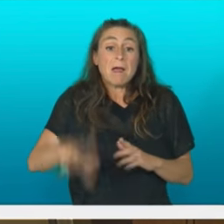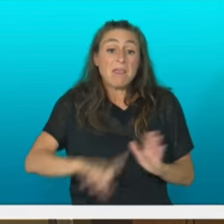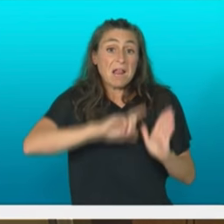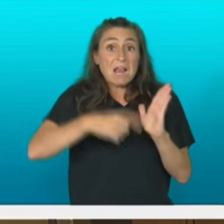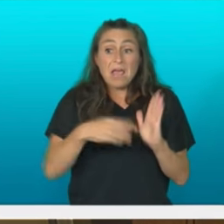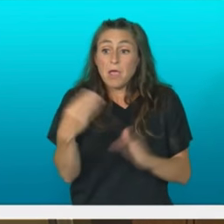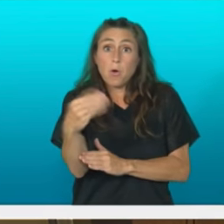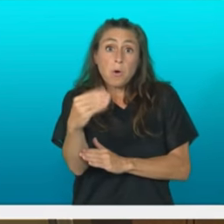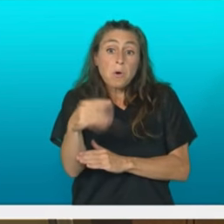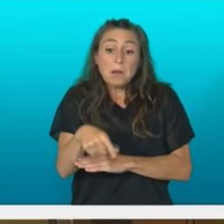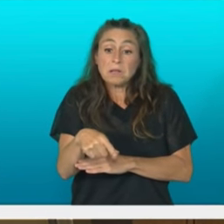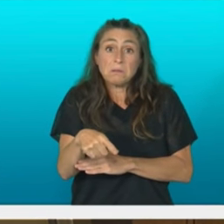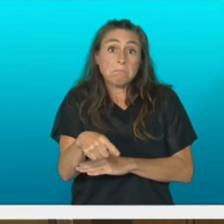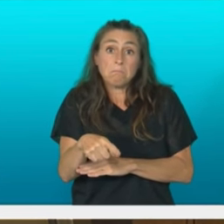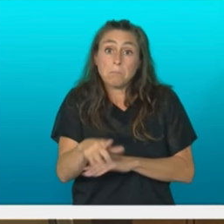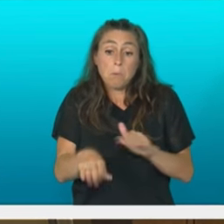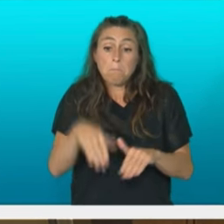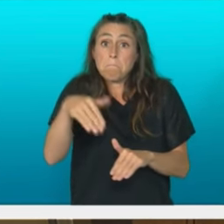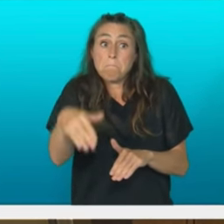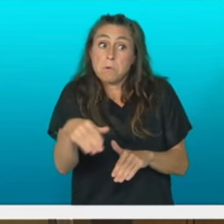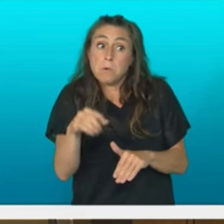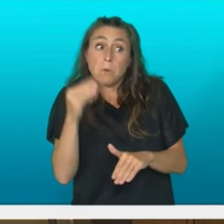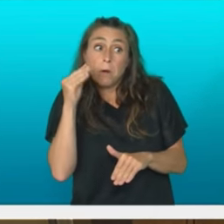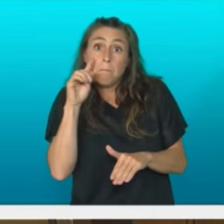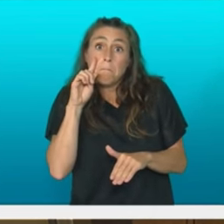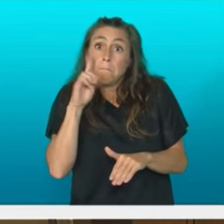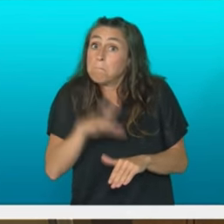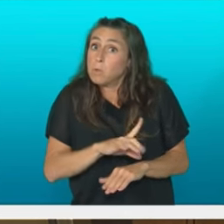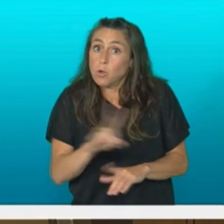zentzurretan, aurrera pausurik emango duenik.